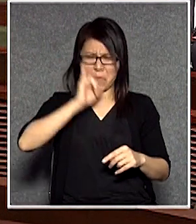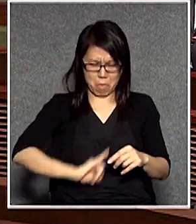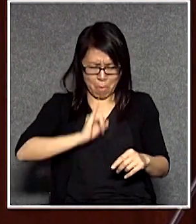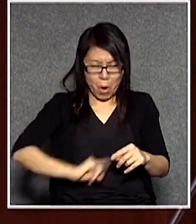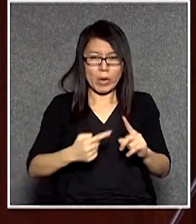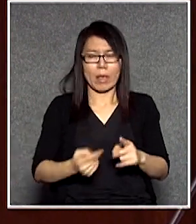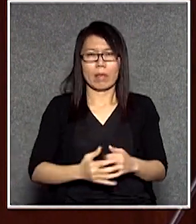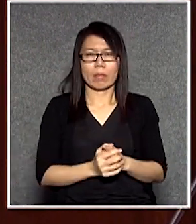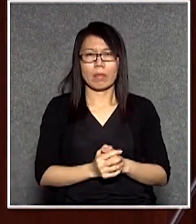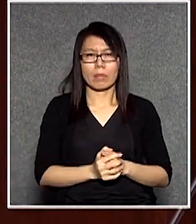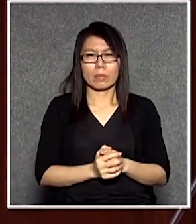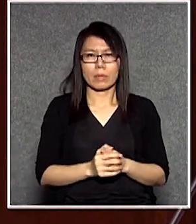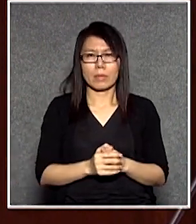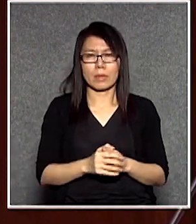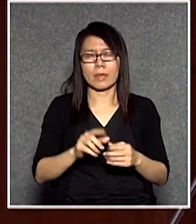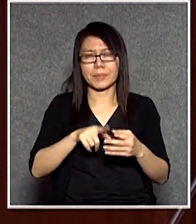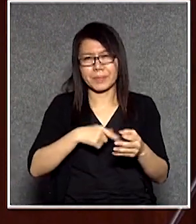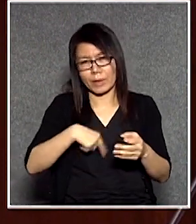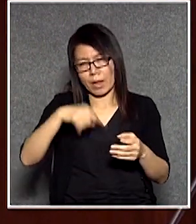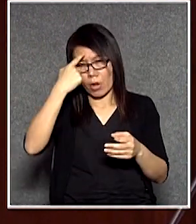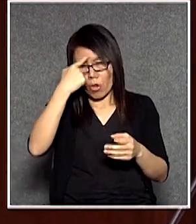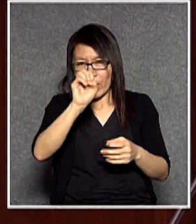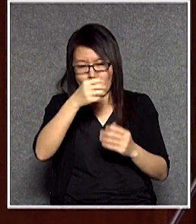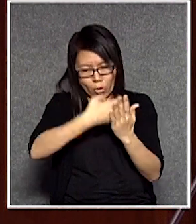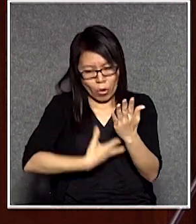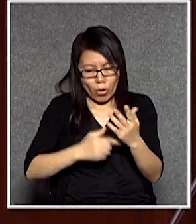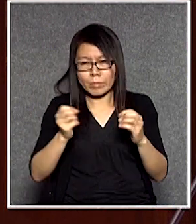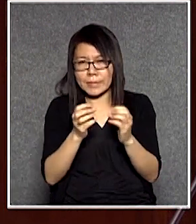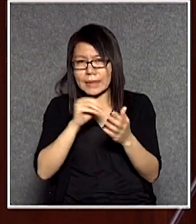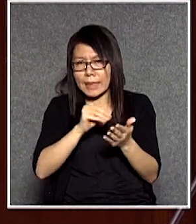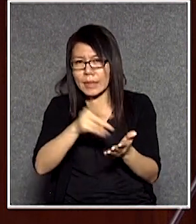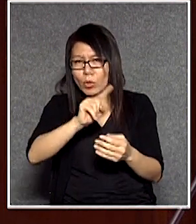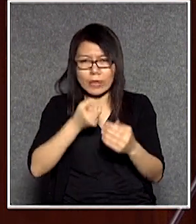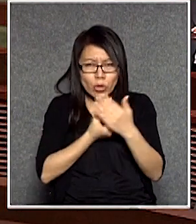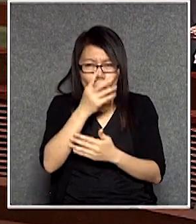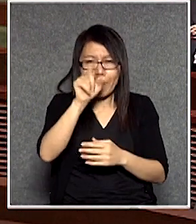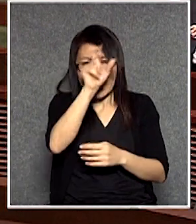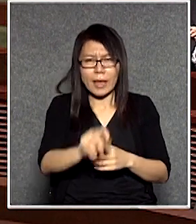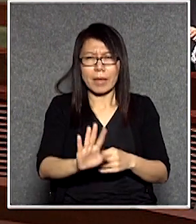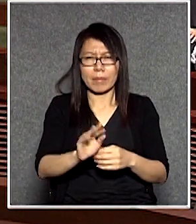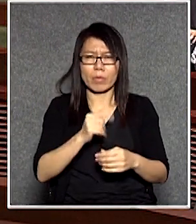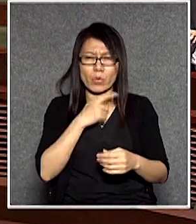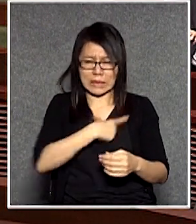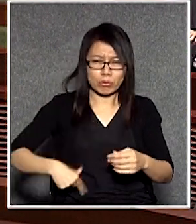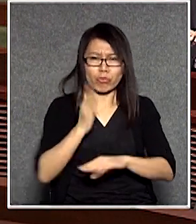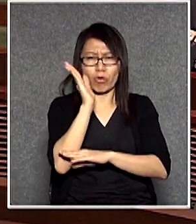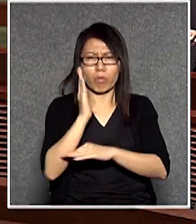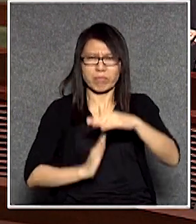國雄議員請你看清楚我們的議事規則如何規定才提出問題請你坐下不要打斷議員的發言